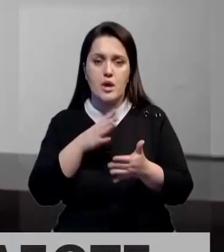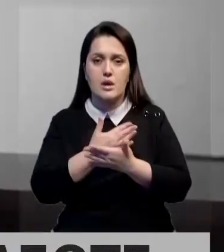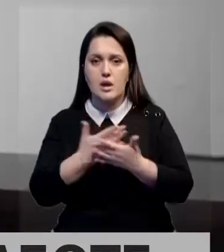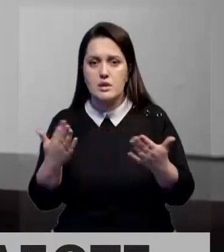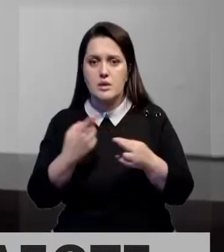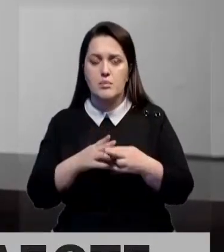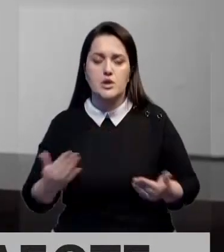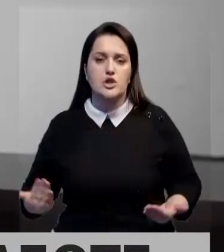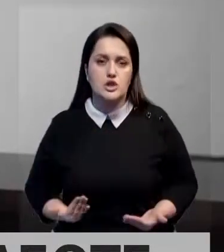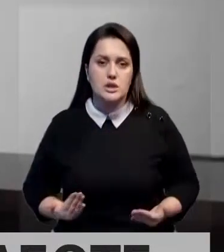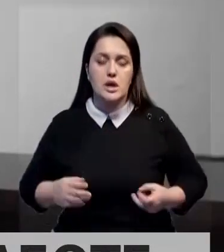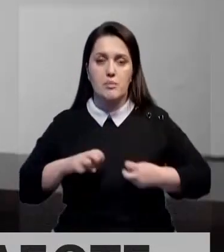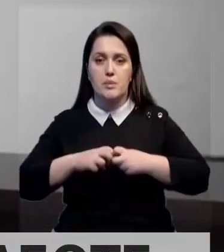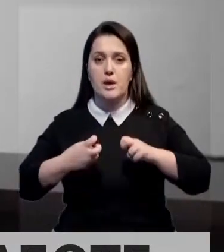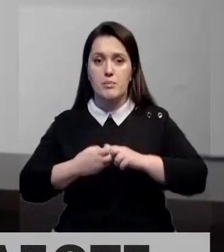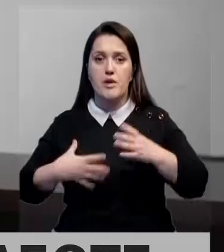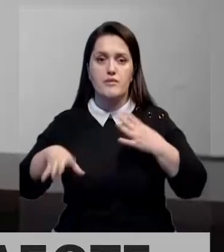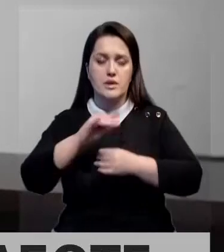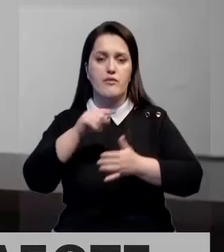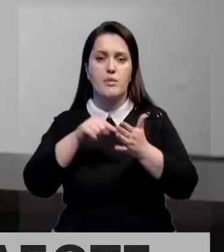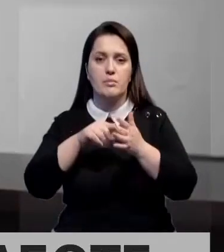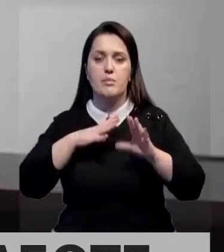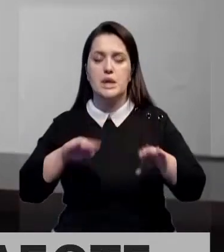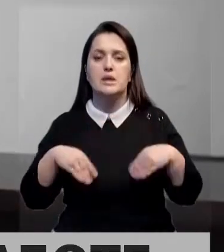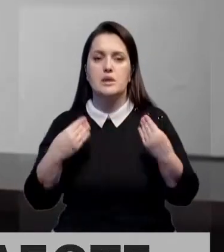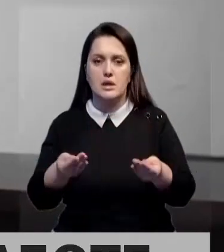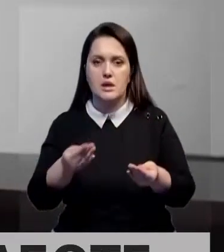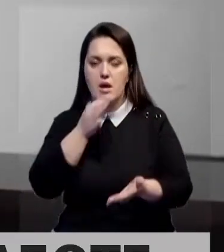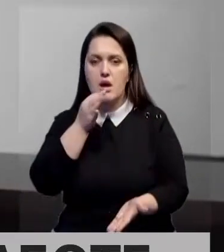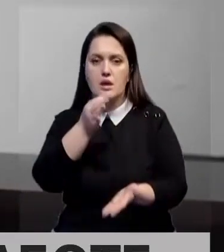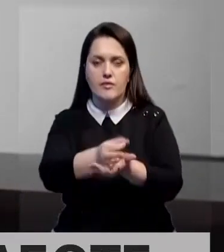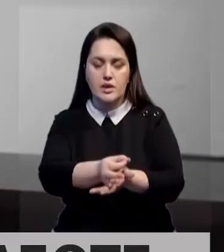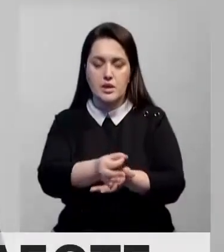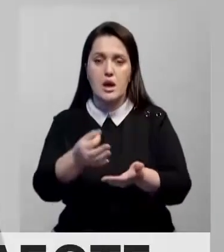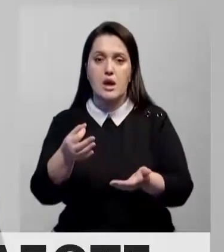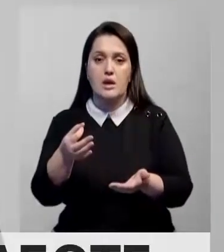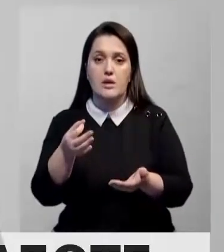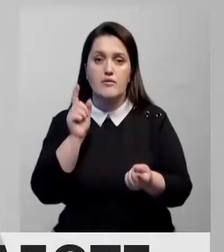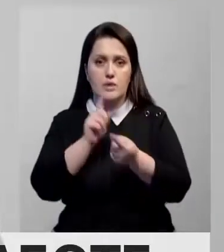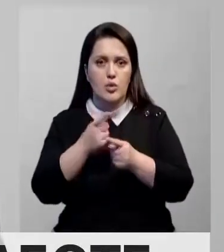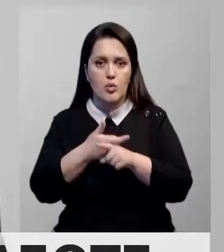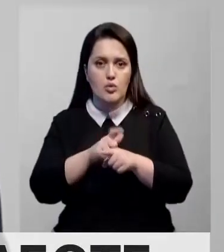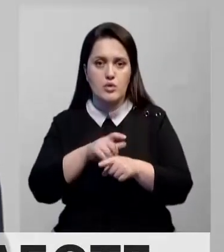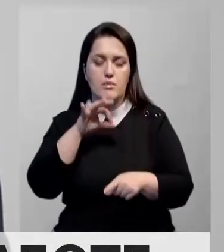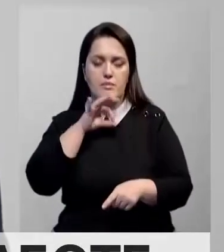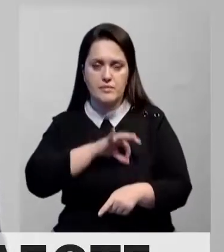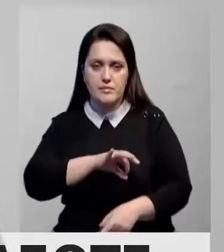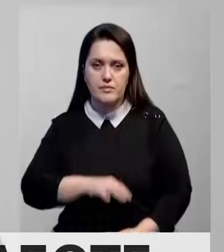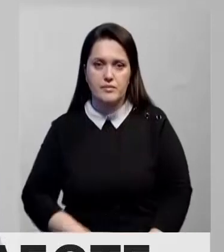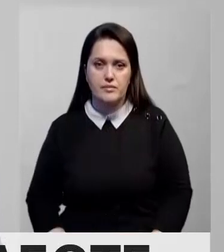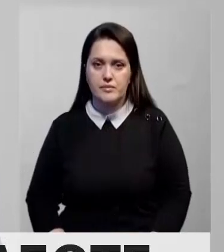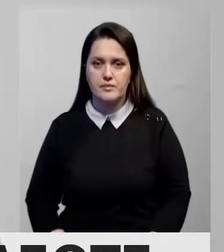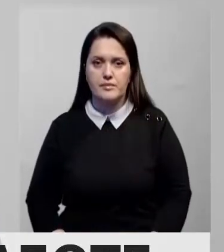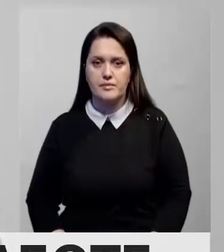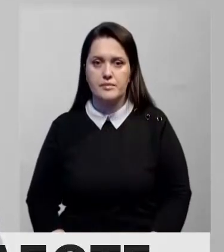актуальные жизненные проблемы. На все вопросы были даны конкретные ответы. Считаю, что встреча была очень полезной и плодотворной.